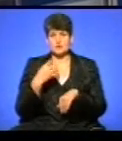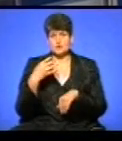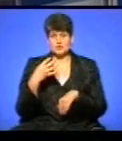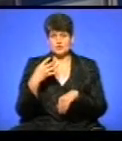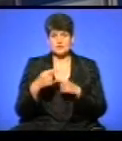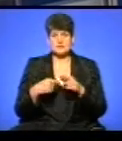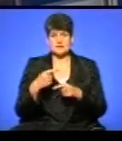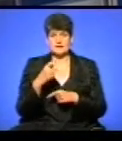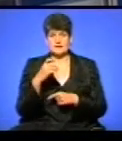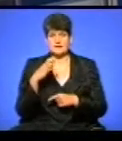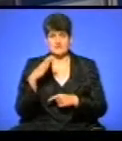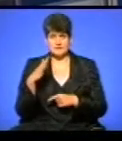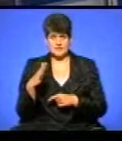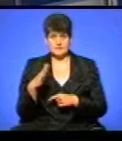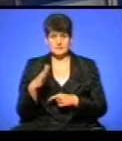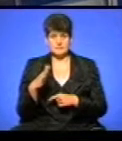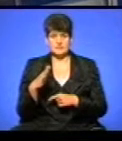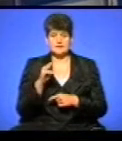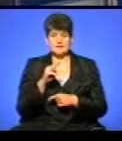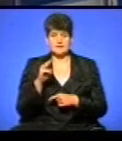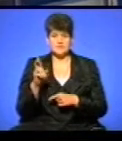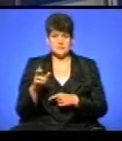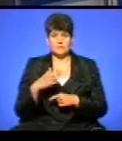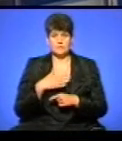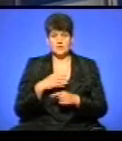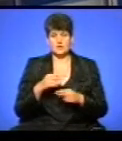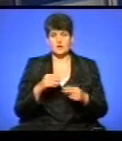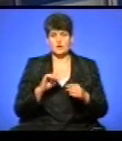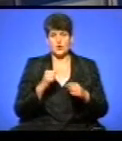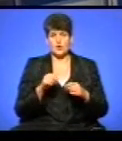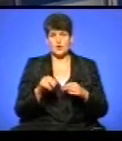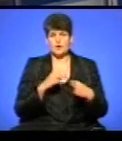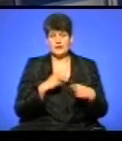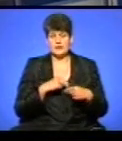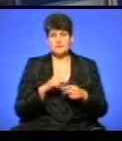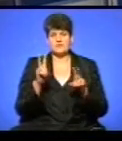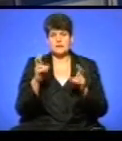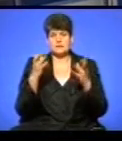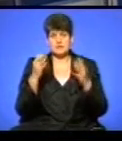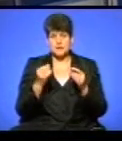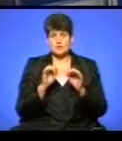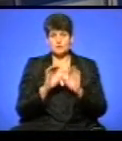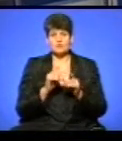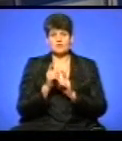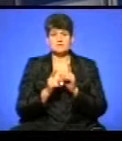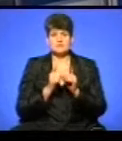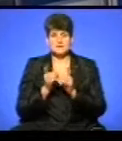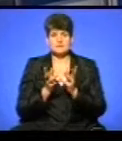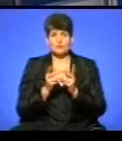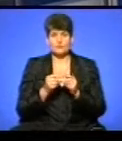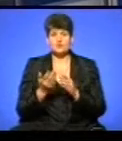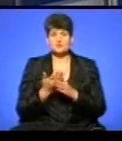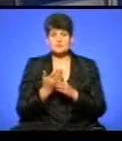Через декілька хвилин у ефірі ТТБ моя колега Людмила Підкалець у програмі «Тема дня» розповість про зміни в нарахуванні субсидій,